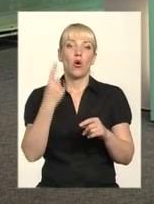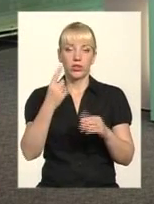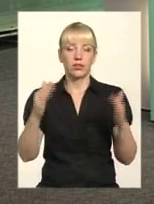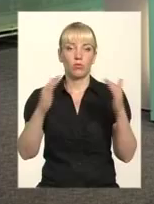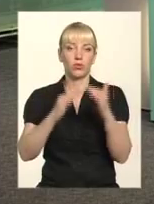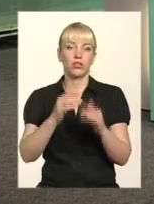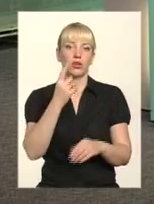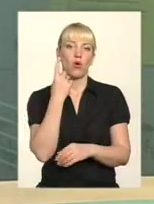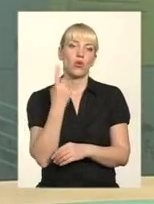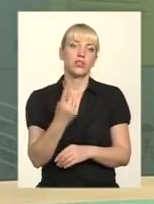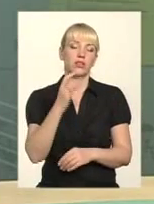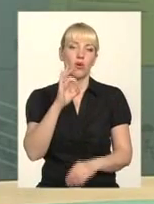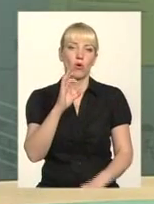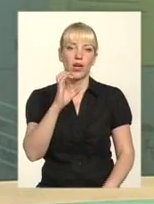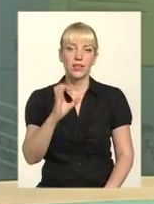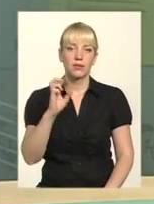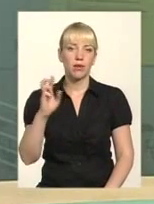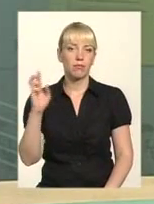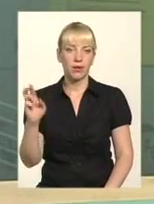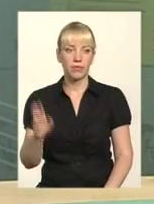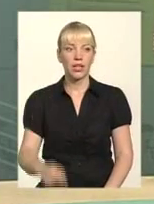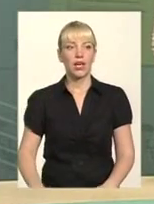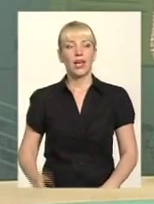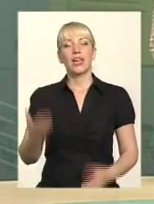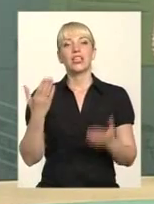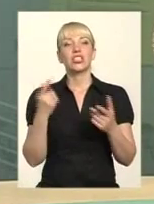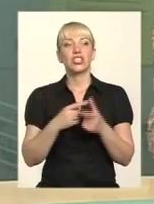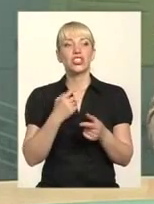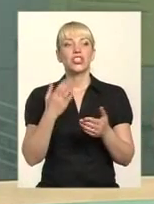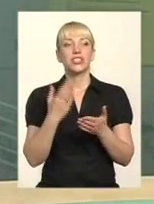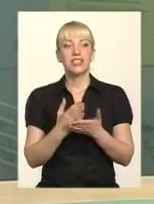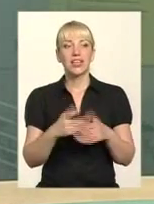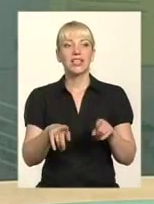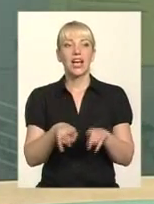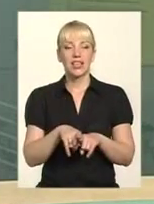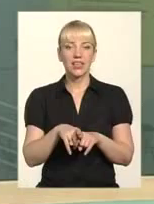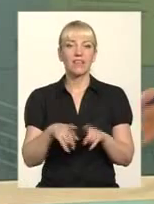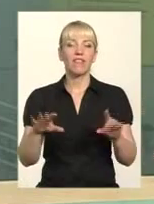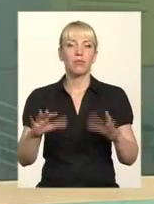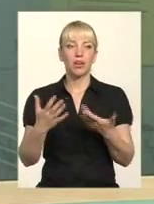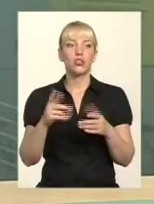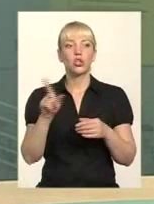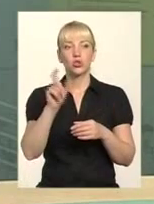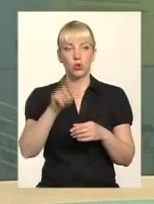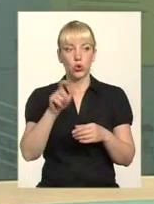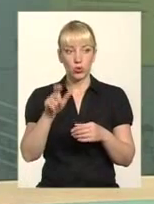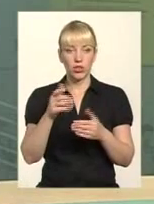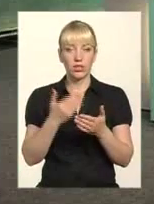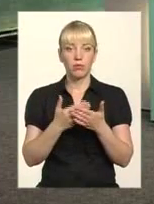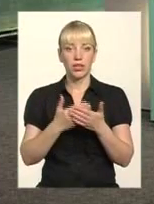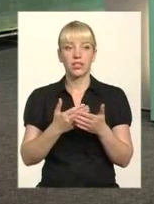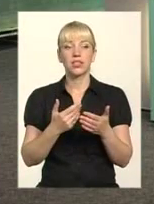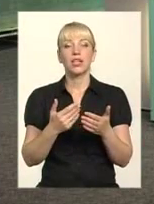Чи є випадки, коли мешканці, які вже створили те ОСББ, от співвласники, ну, не